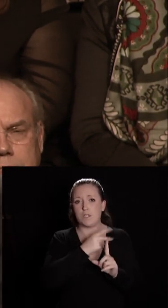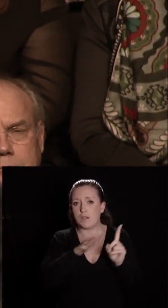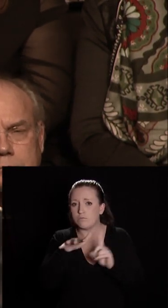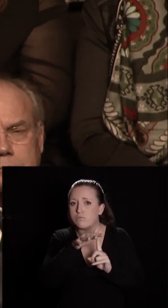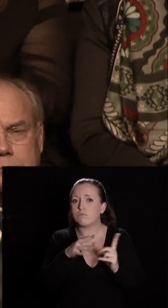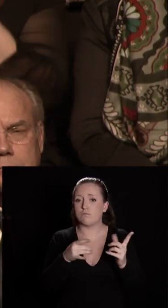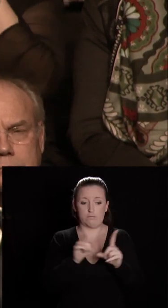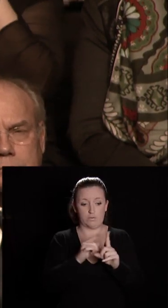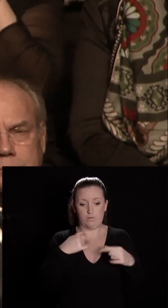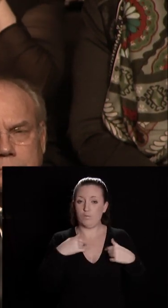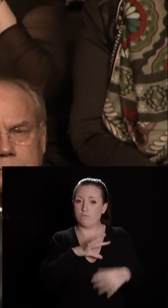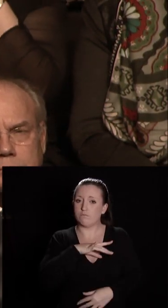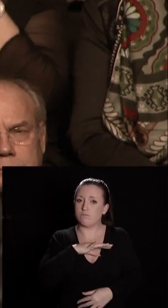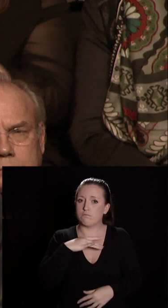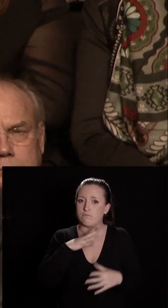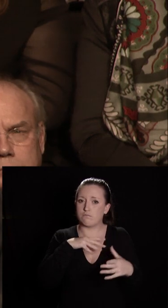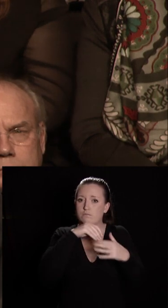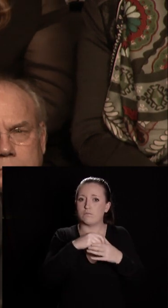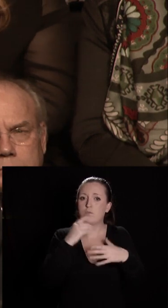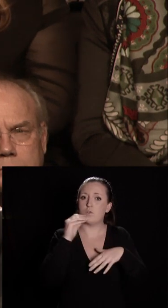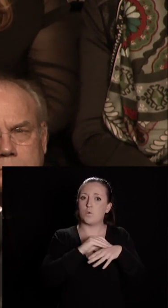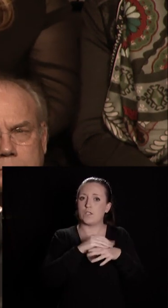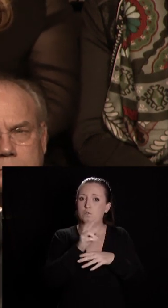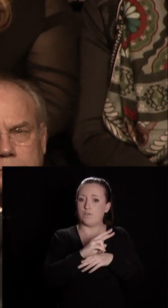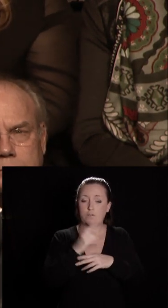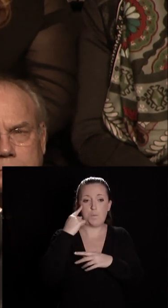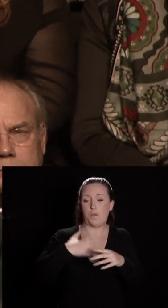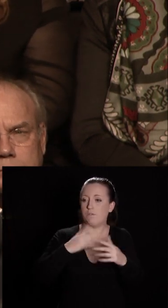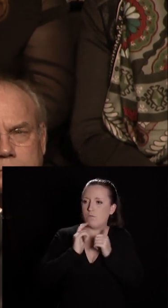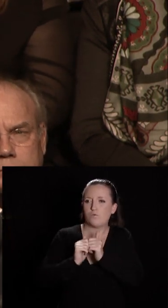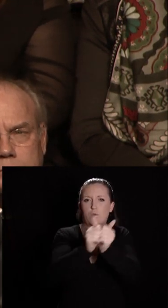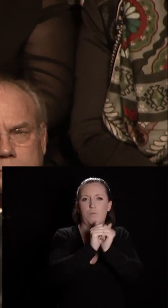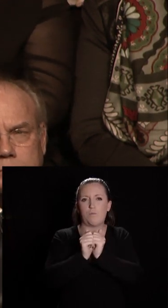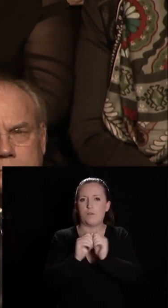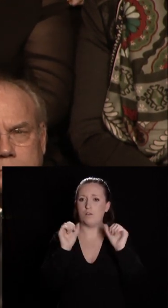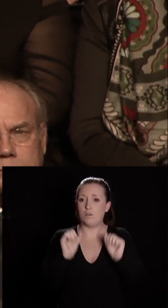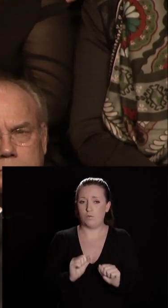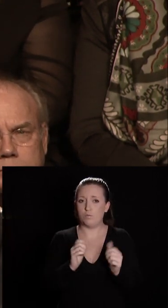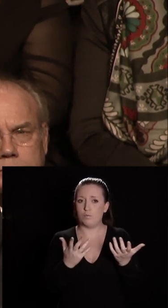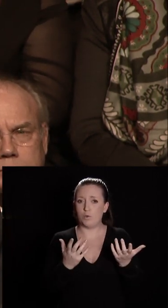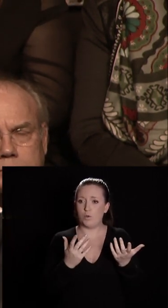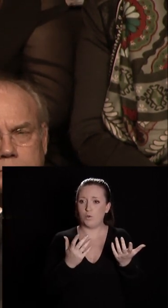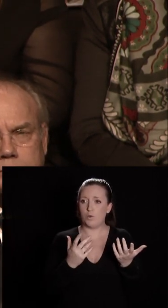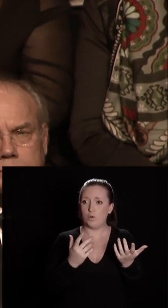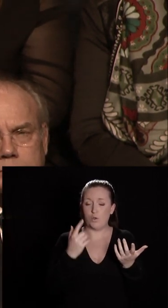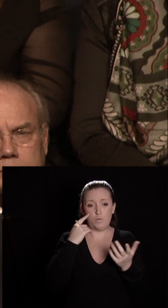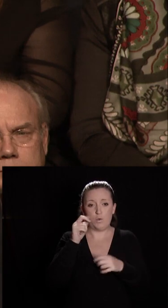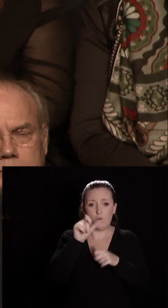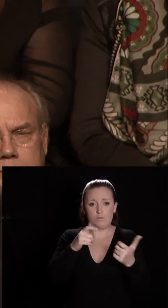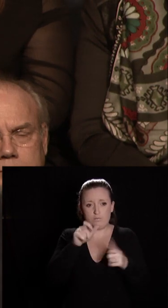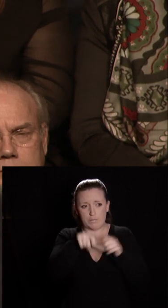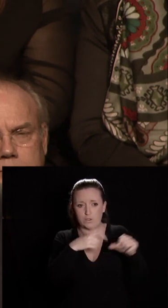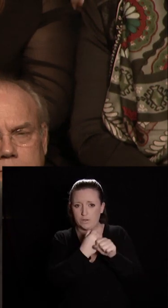avec fierté le conseil de surveillance. Je pense que tous ensemble, nous pouvons leur exprimer à ce personnel une grande